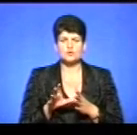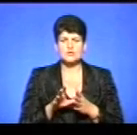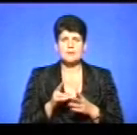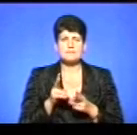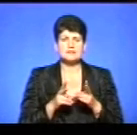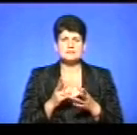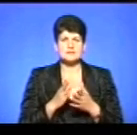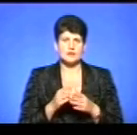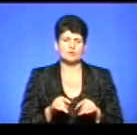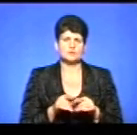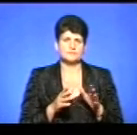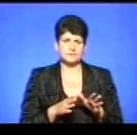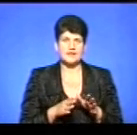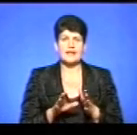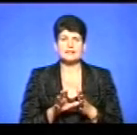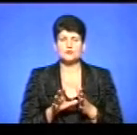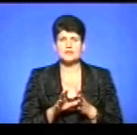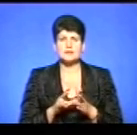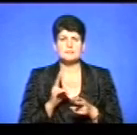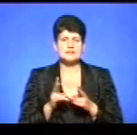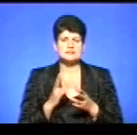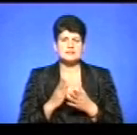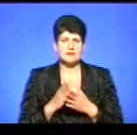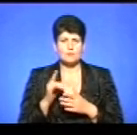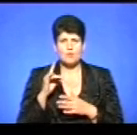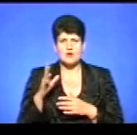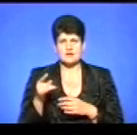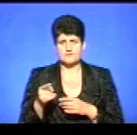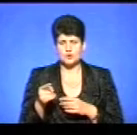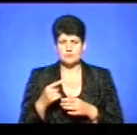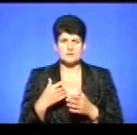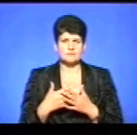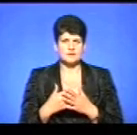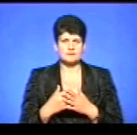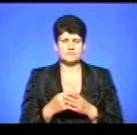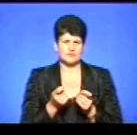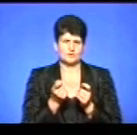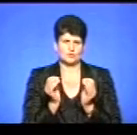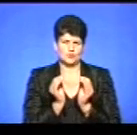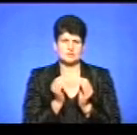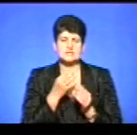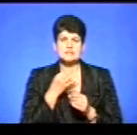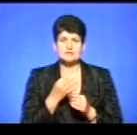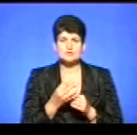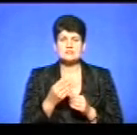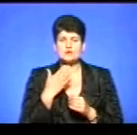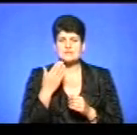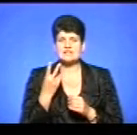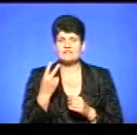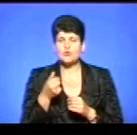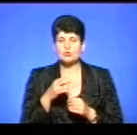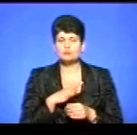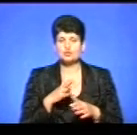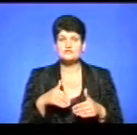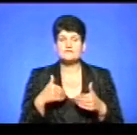одні з них. Електронні петиції дуже популярними в місті Тернополі. Скажу просто невеличку статистику, за останні два роки було